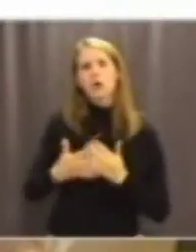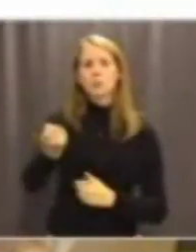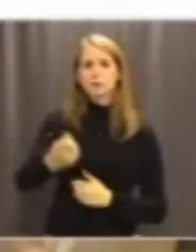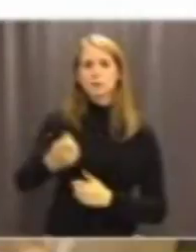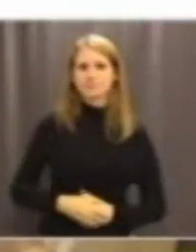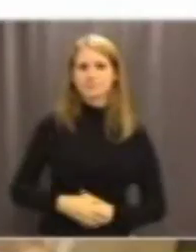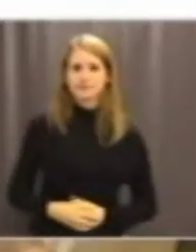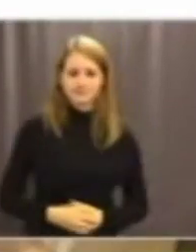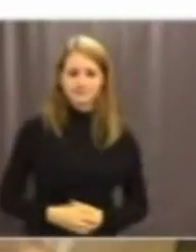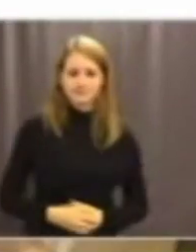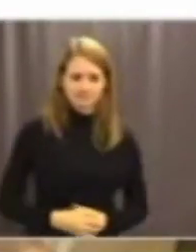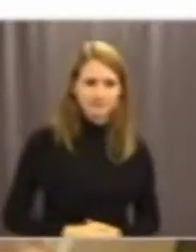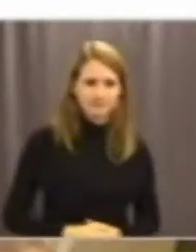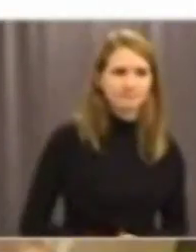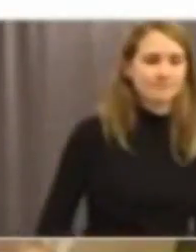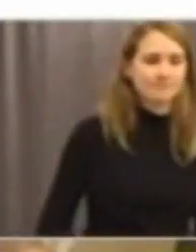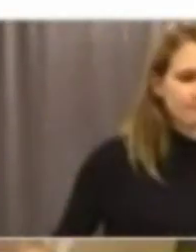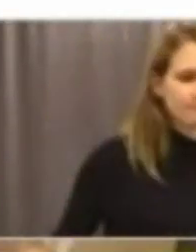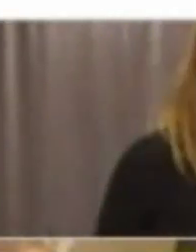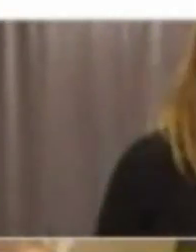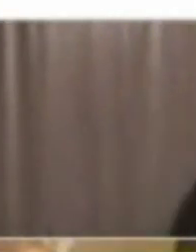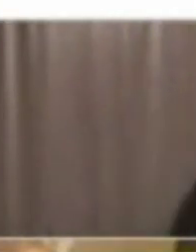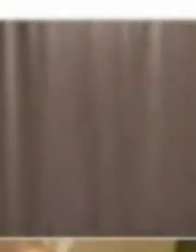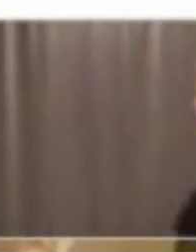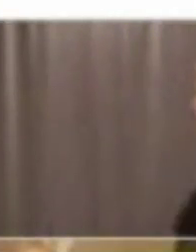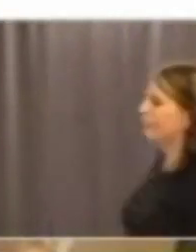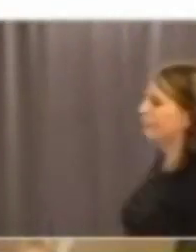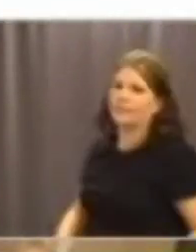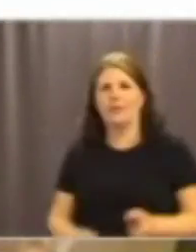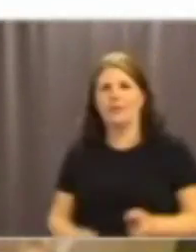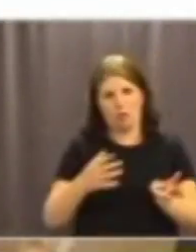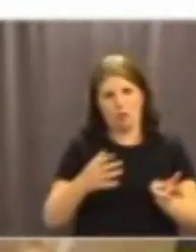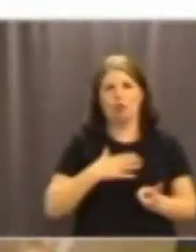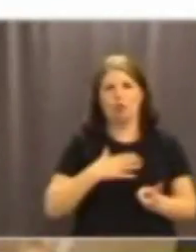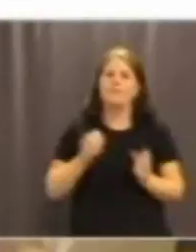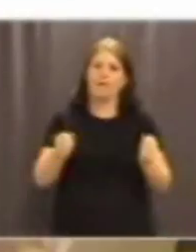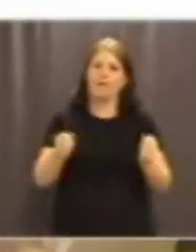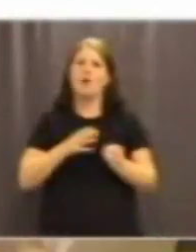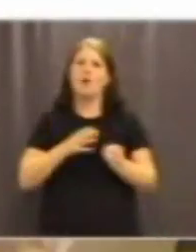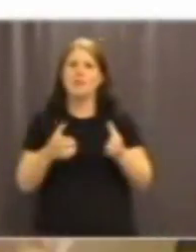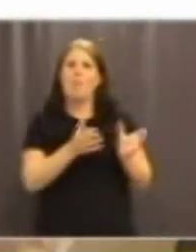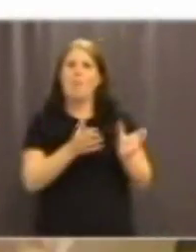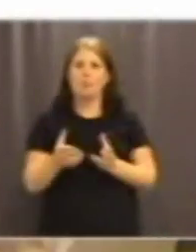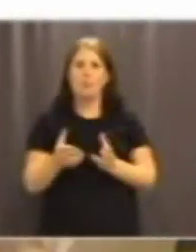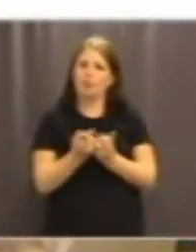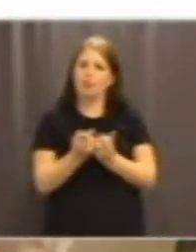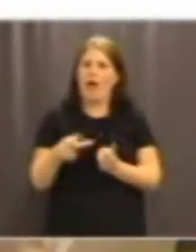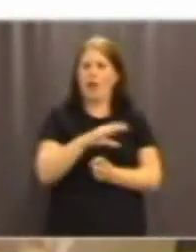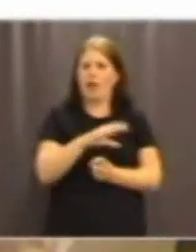Vi tycker också att det är väldigt viktigt med den här samordningen mellan de olika programmerna så att åtgärderna verkligen blir av.